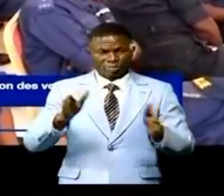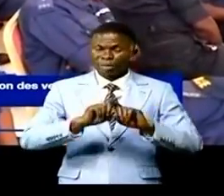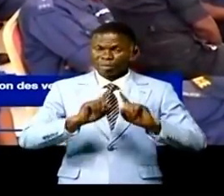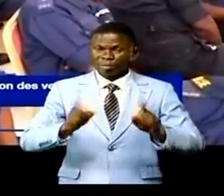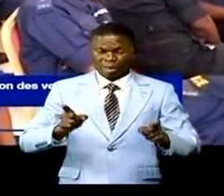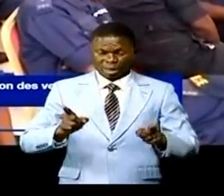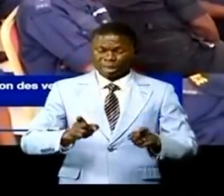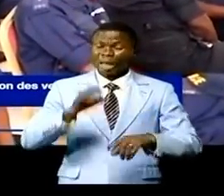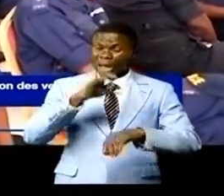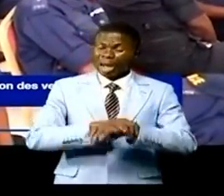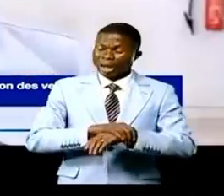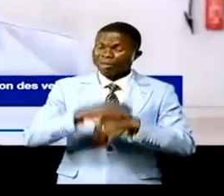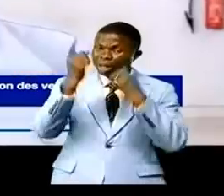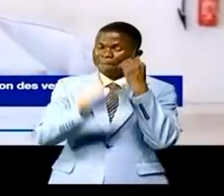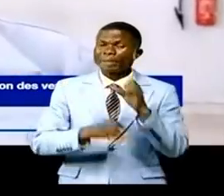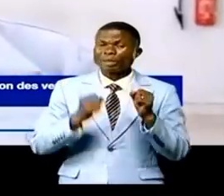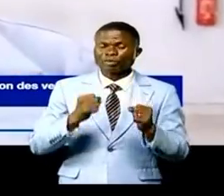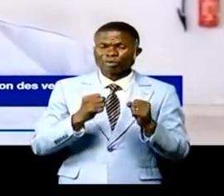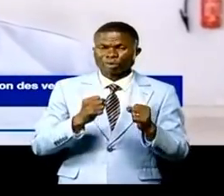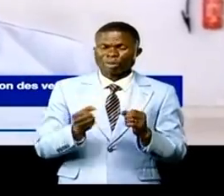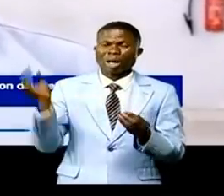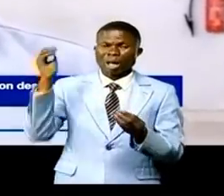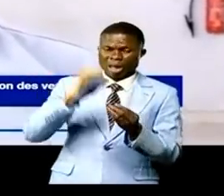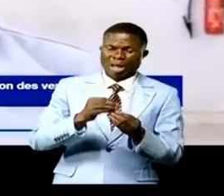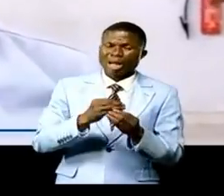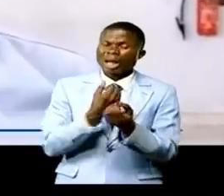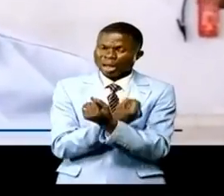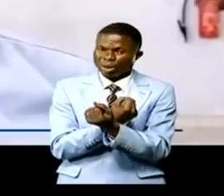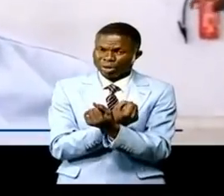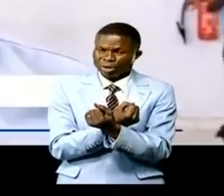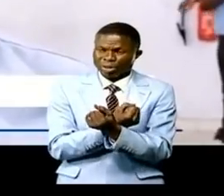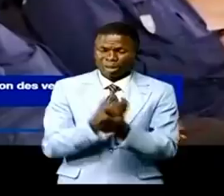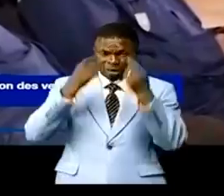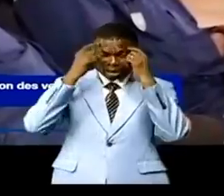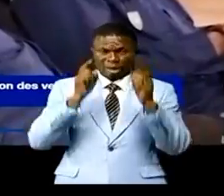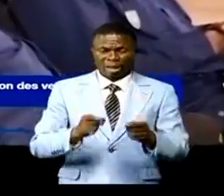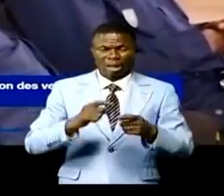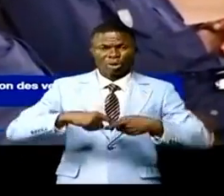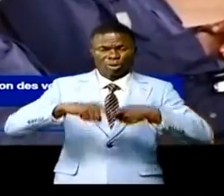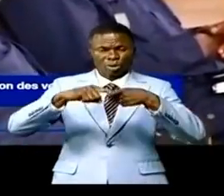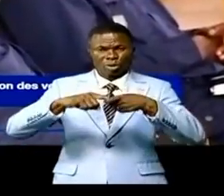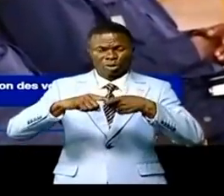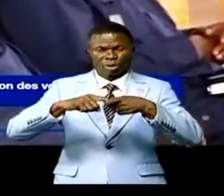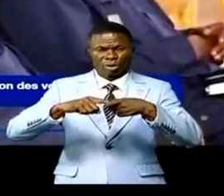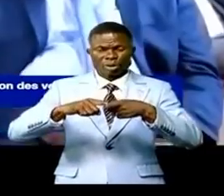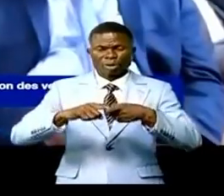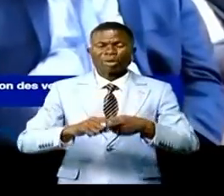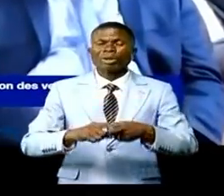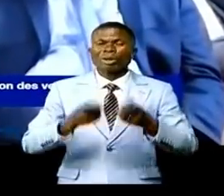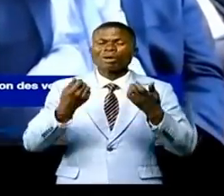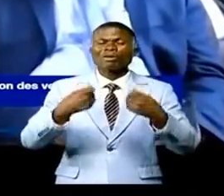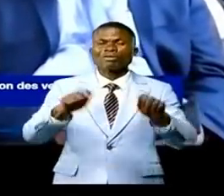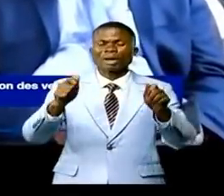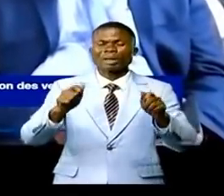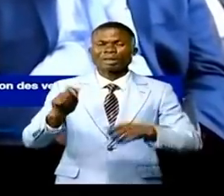sanctions exemplaires. A cela s'ajoute l'application stricte de la mesure interdisant la production et la commercialisation d'eau en sachet.